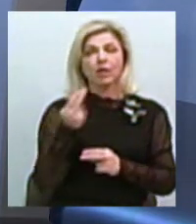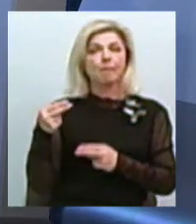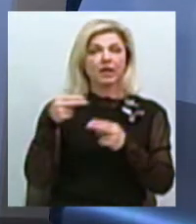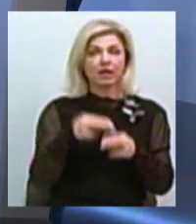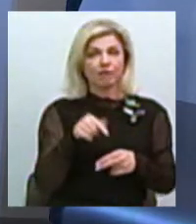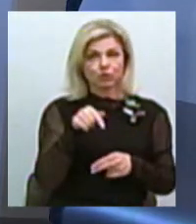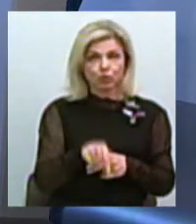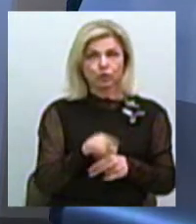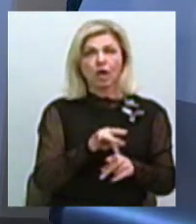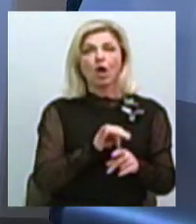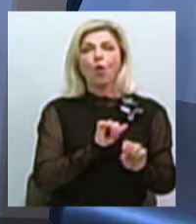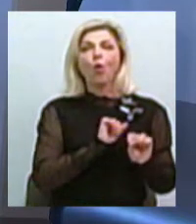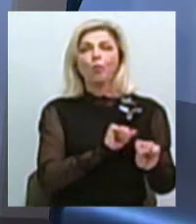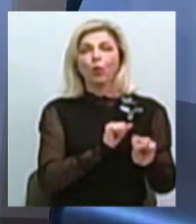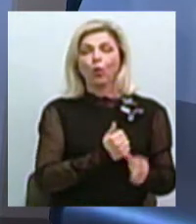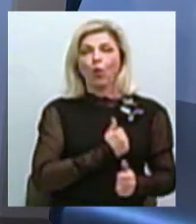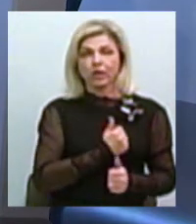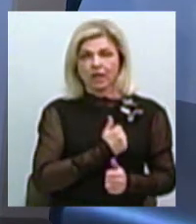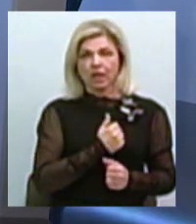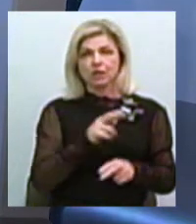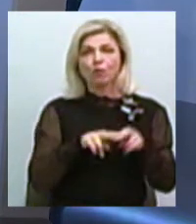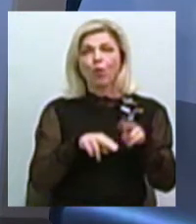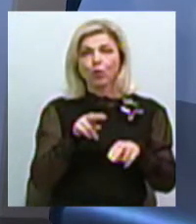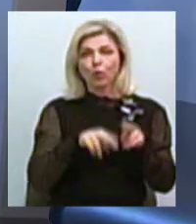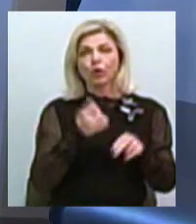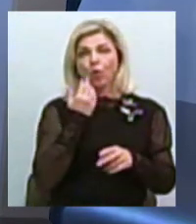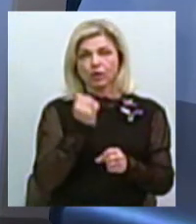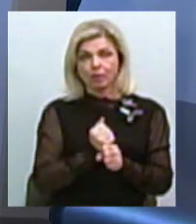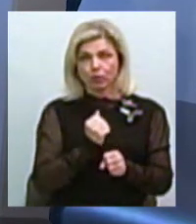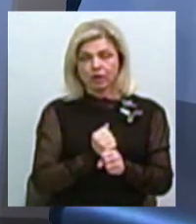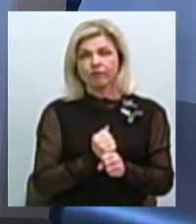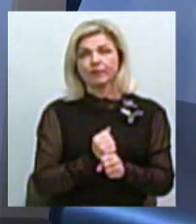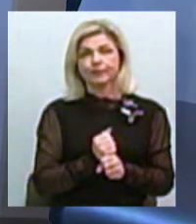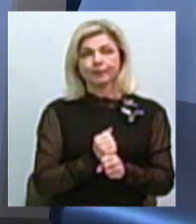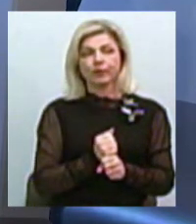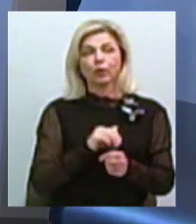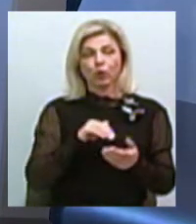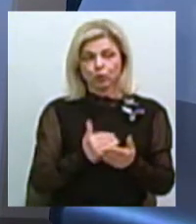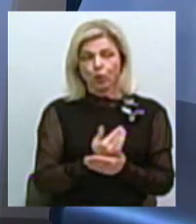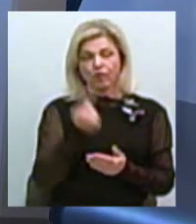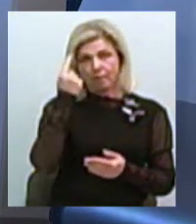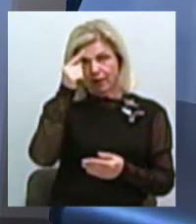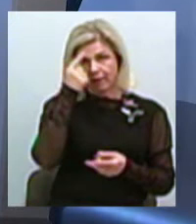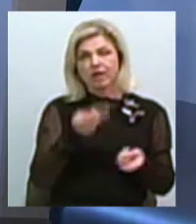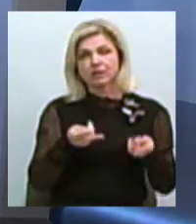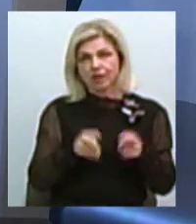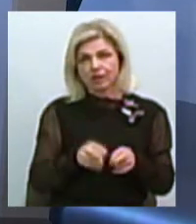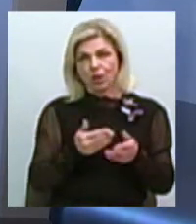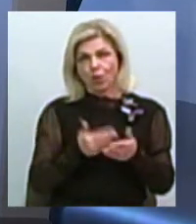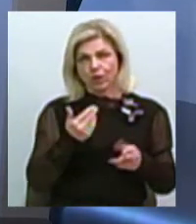то оборонні споруди фортифікаційні, коли будував, відповідно, знову таки, міг залишити оці